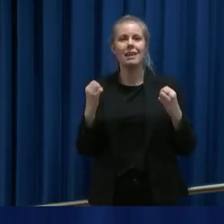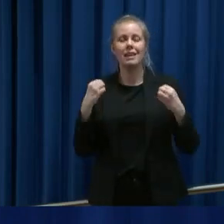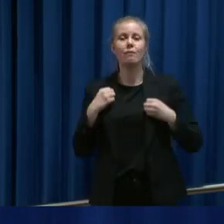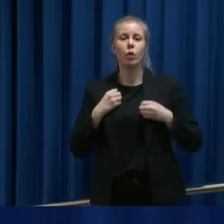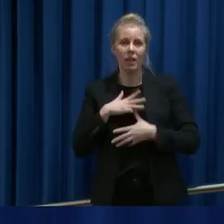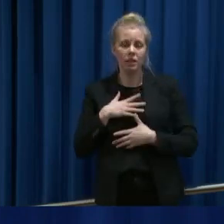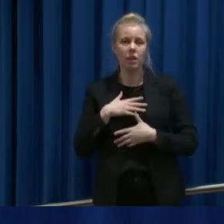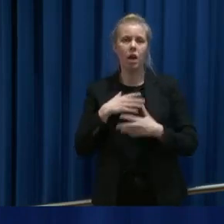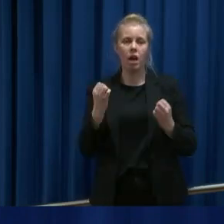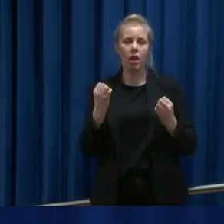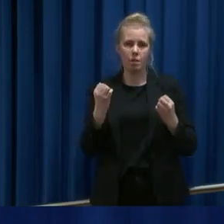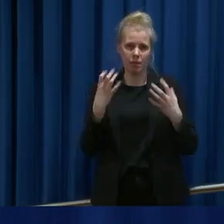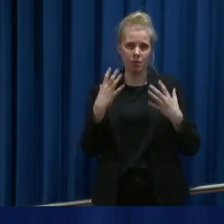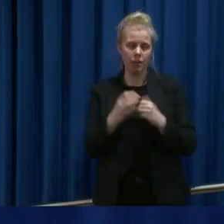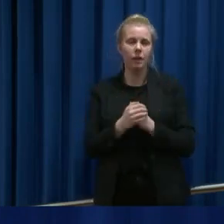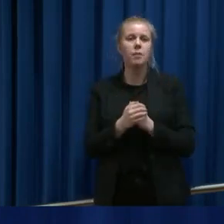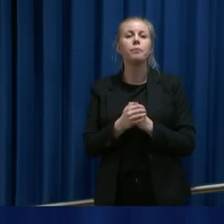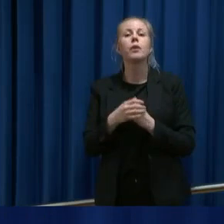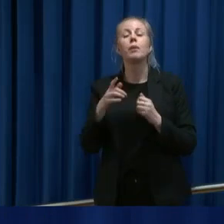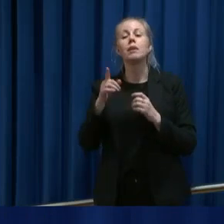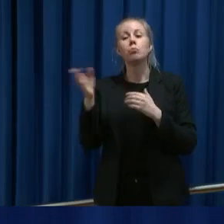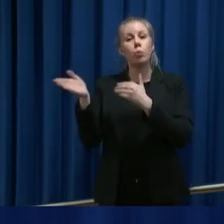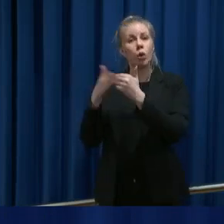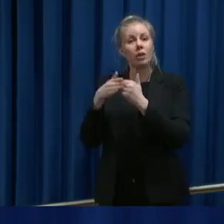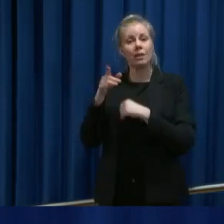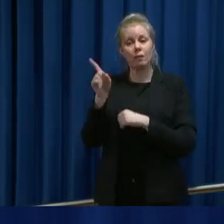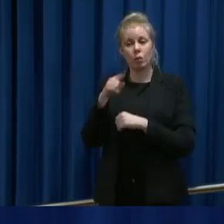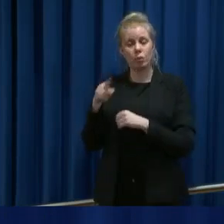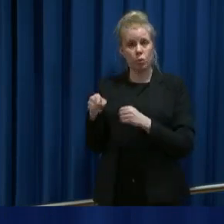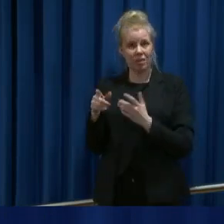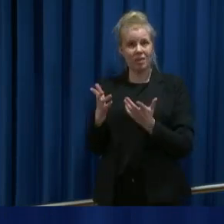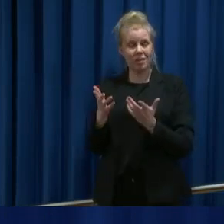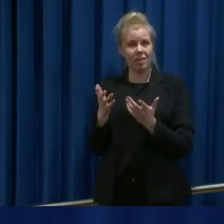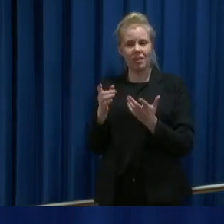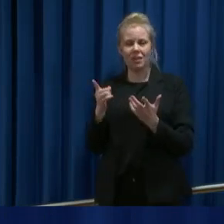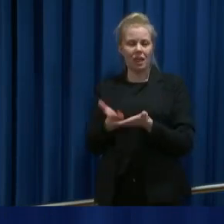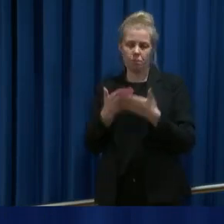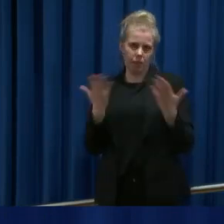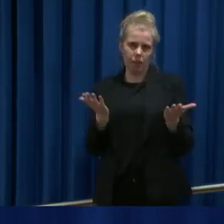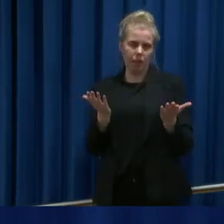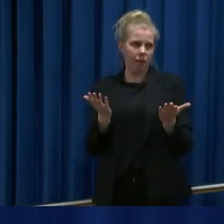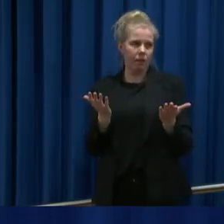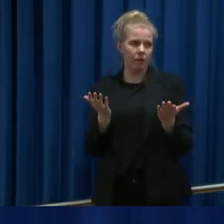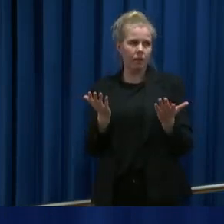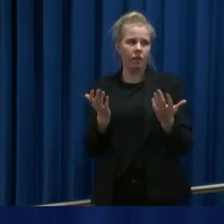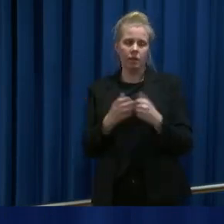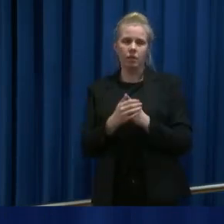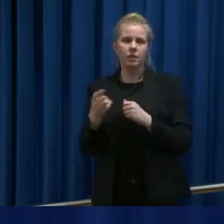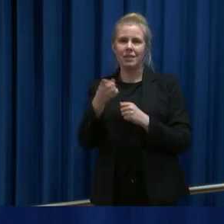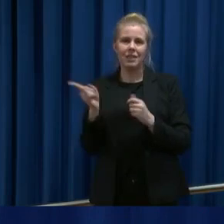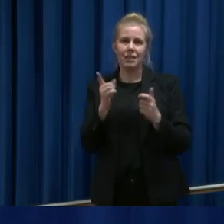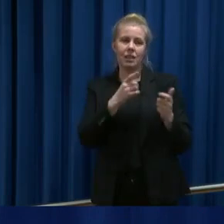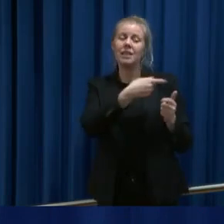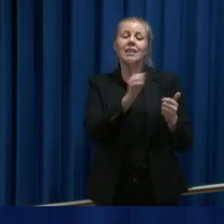Og portforbud for alle andre vil i utgangspunktet ikke hjelpe de. Portforbud, fordi at i dag så har jo